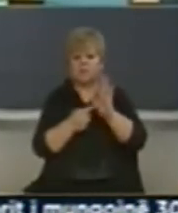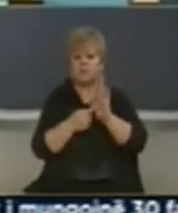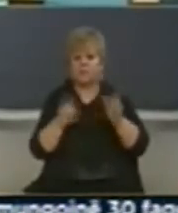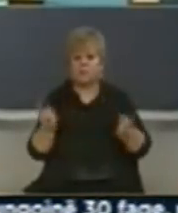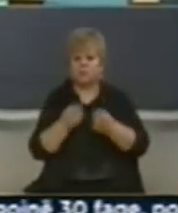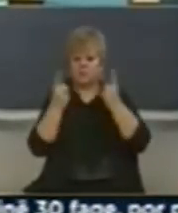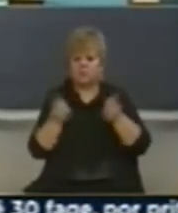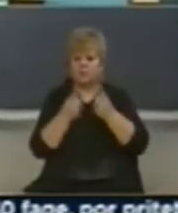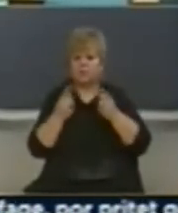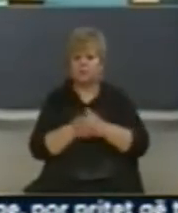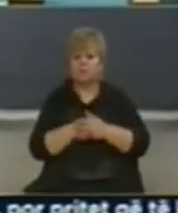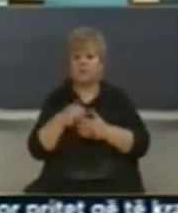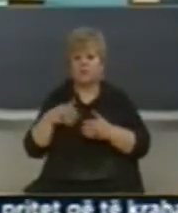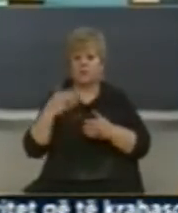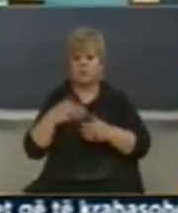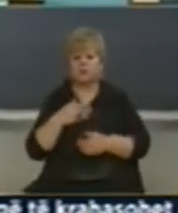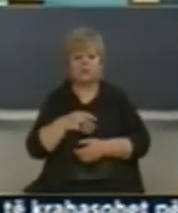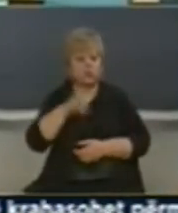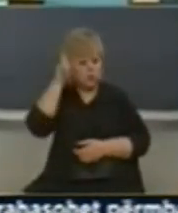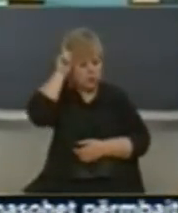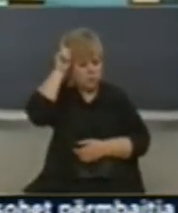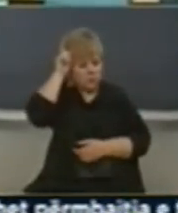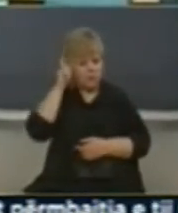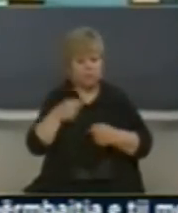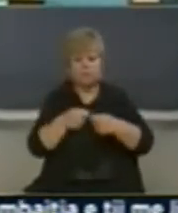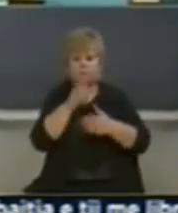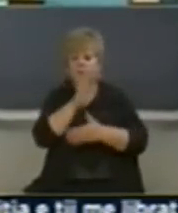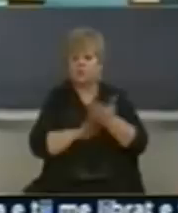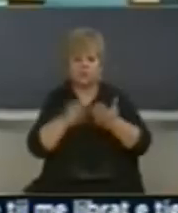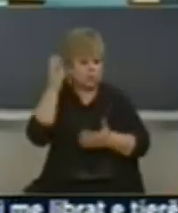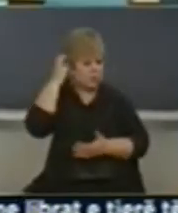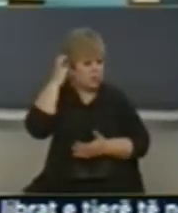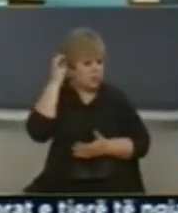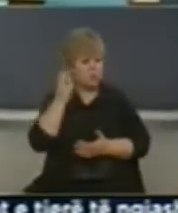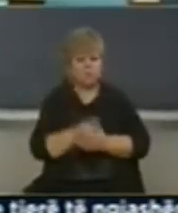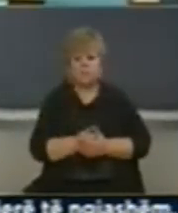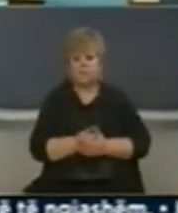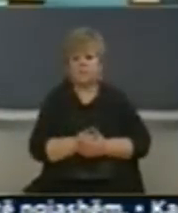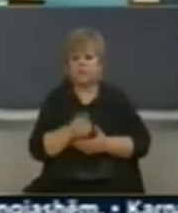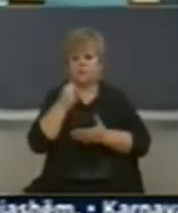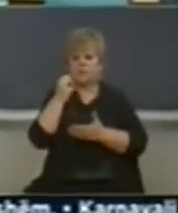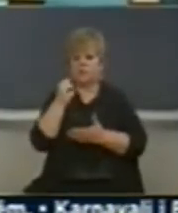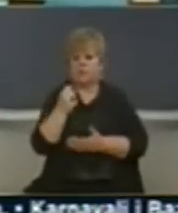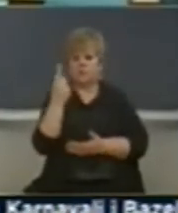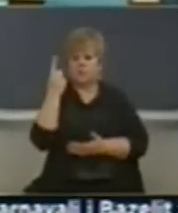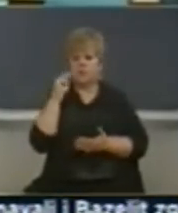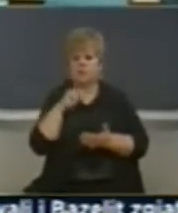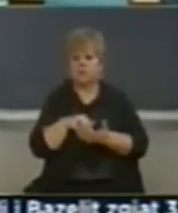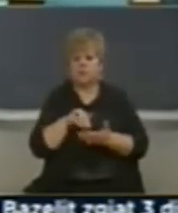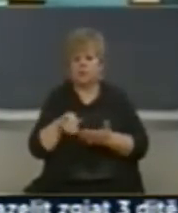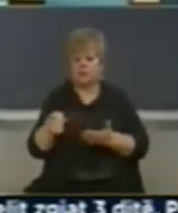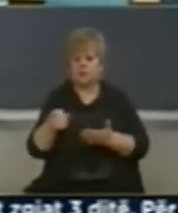trinve me organizatën Gjermane Giz, i cili do të fillojnë nga qërshori këti viti me një bugjet për i rrëth një milion euro.